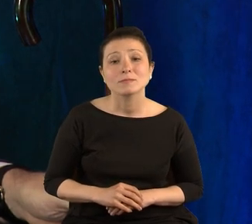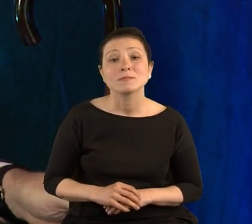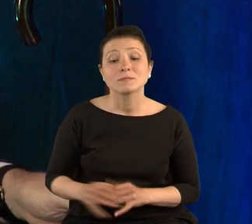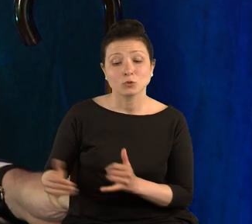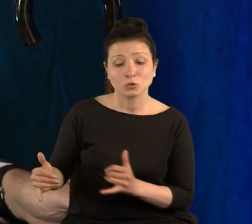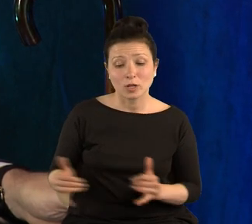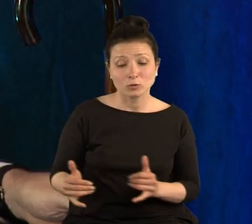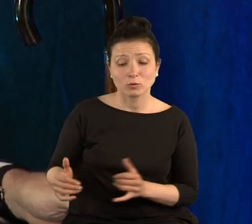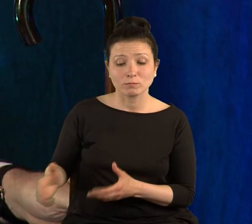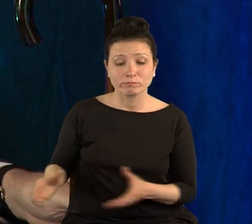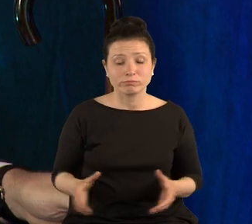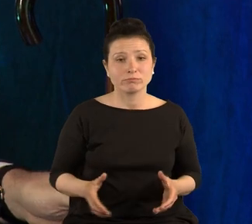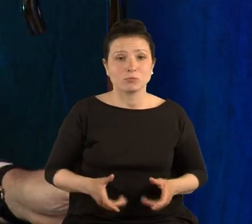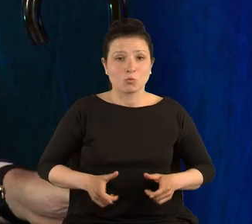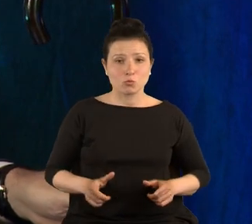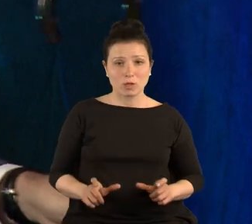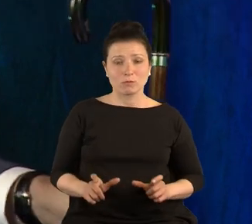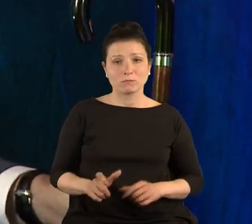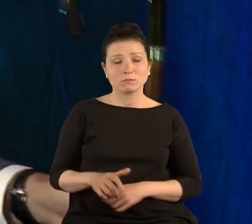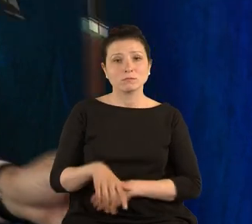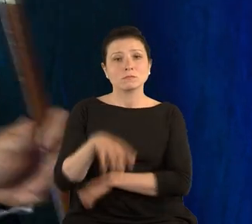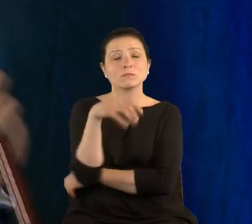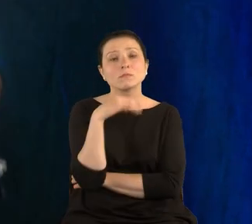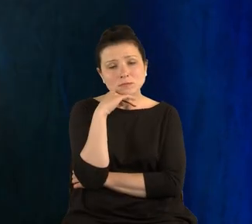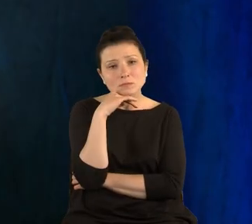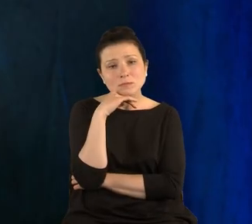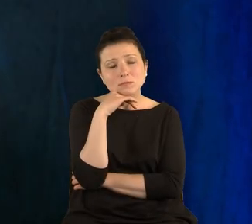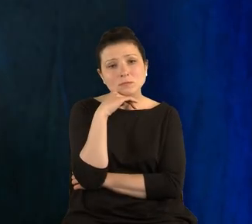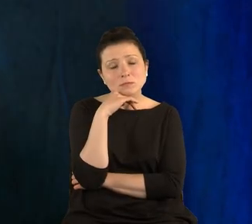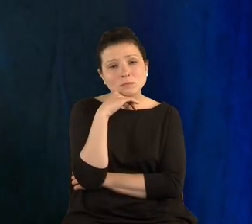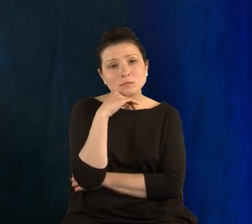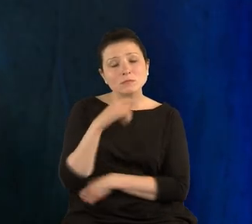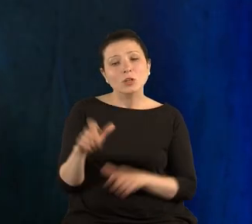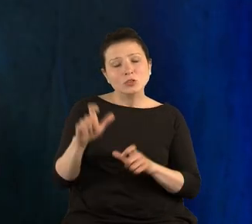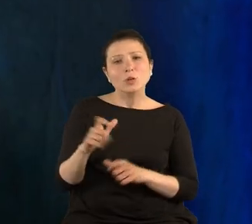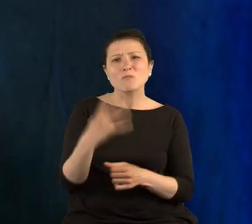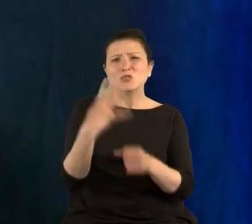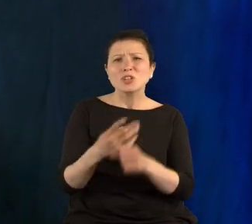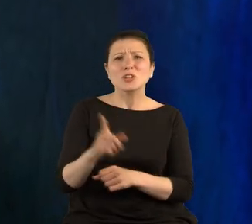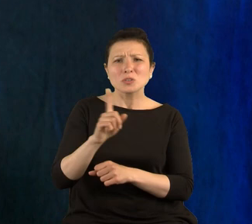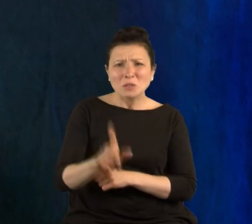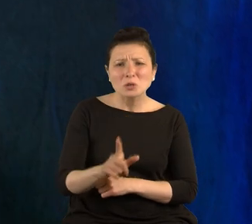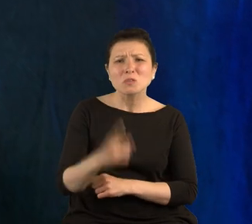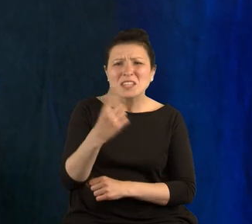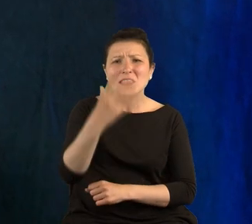usiadłem i siedziałem 45 minut przed jednym jego obrazem Pieta.